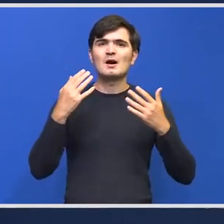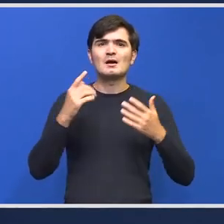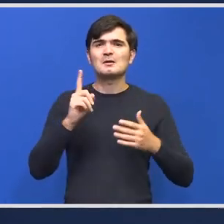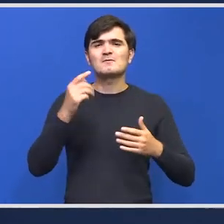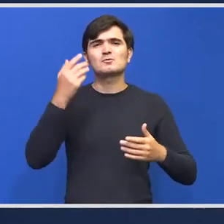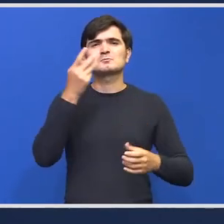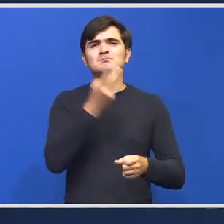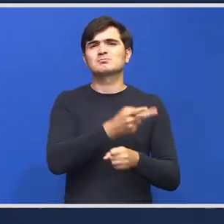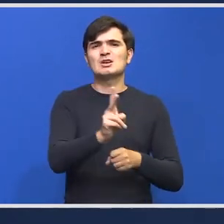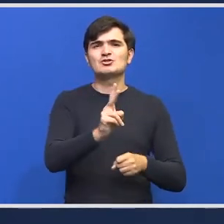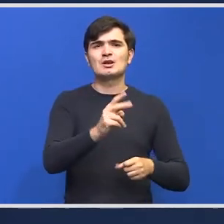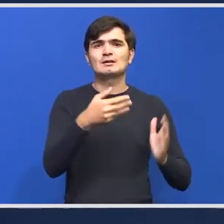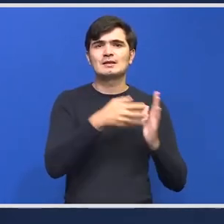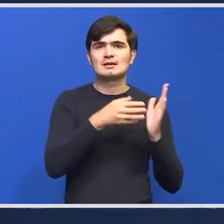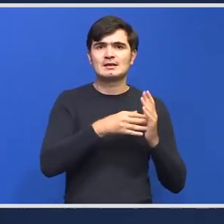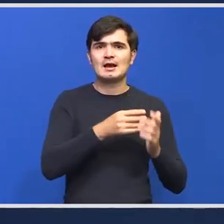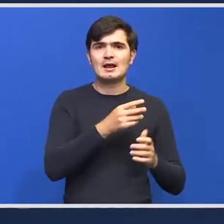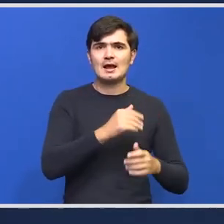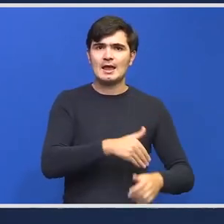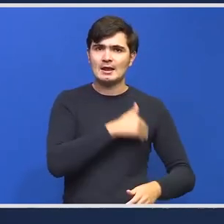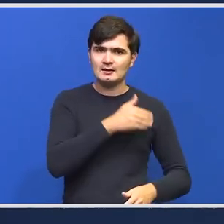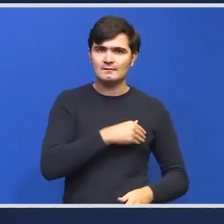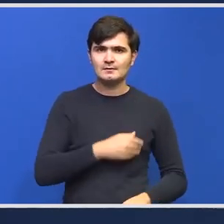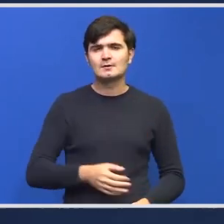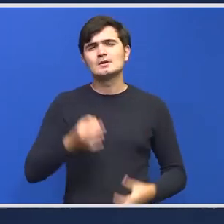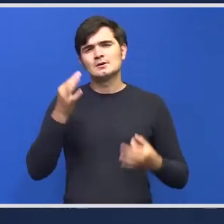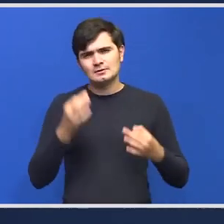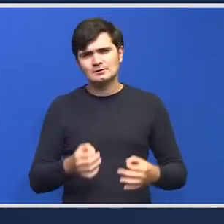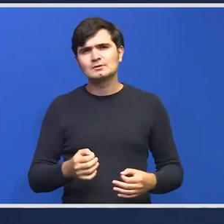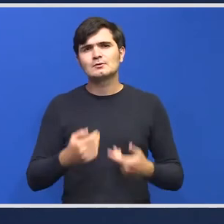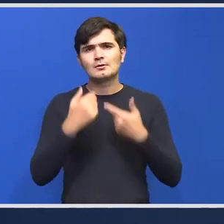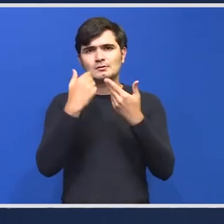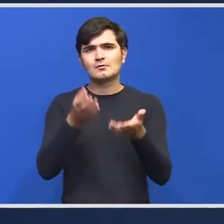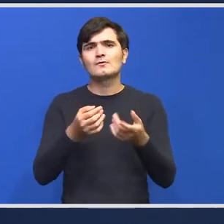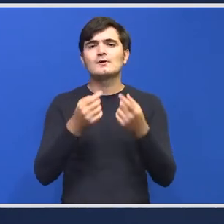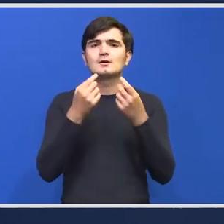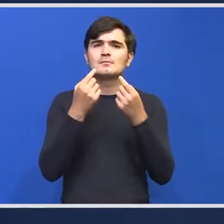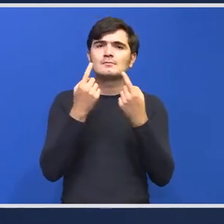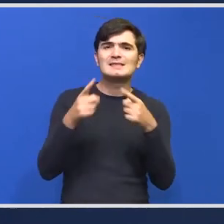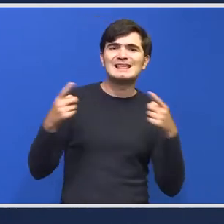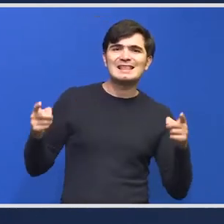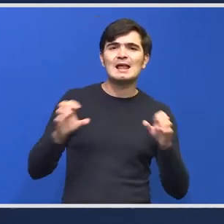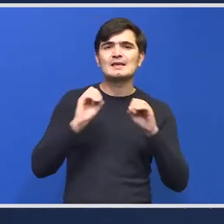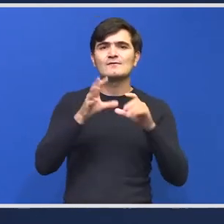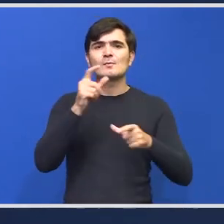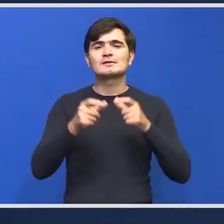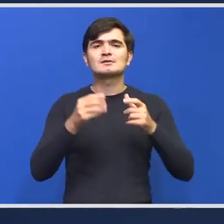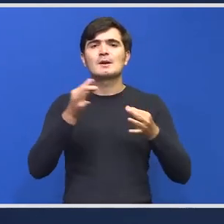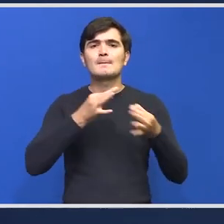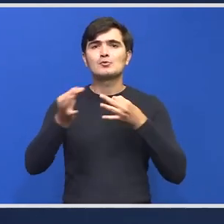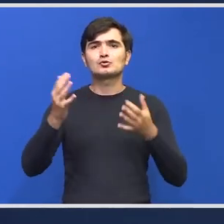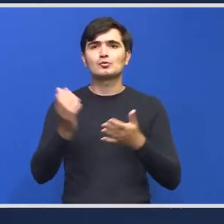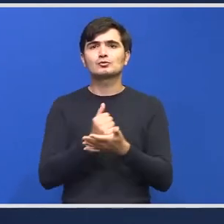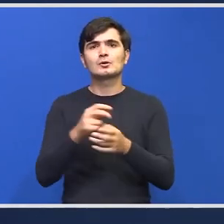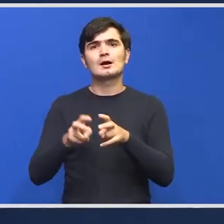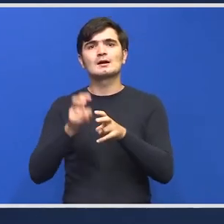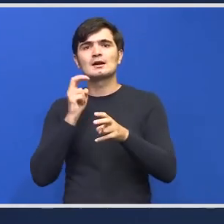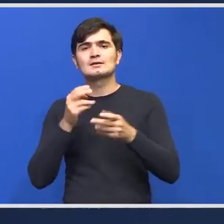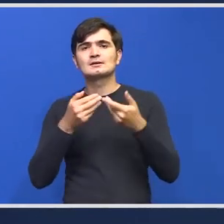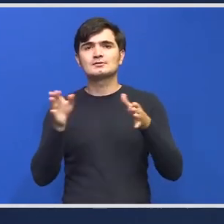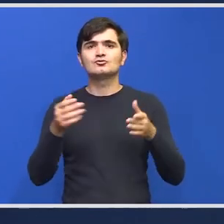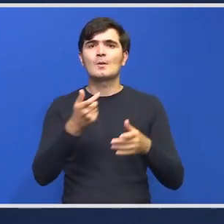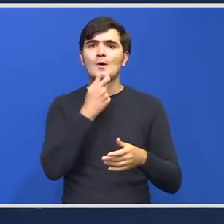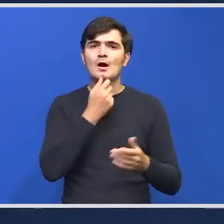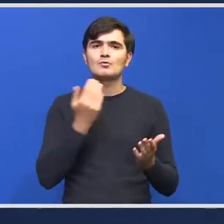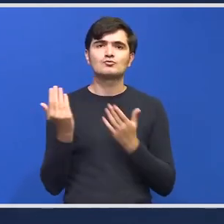elevilor cu siguranță veți primi detalii referitoare la măsurile care se vor lua înainte de începerea